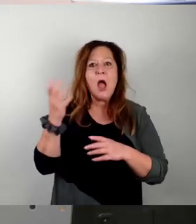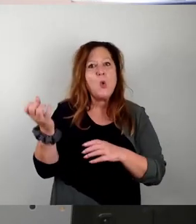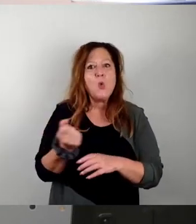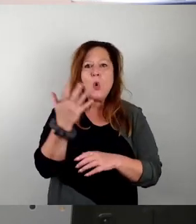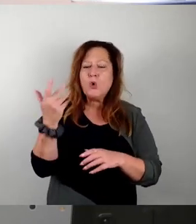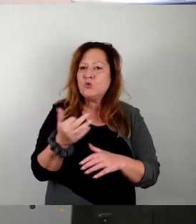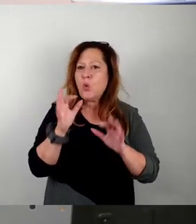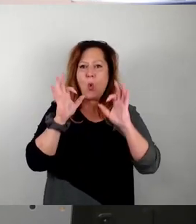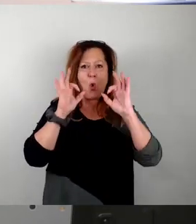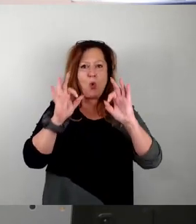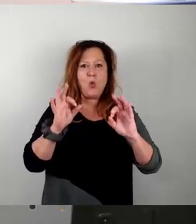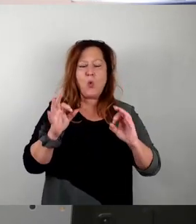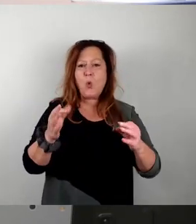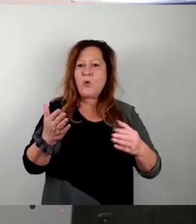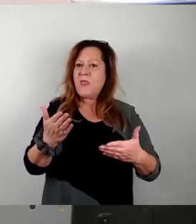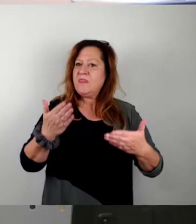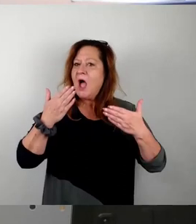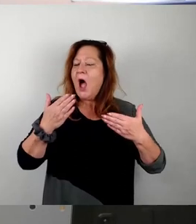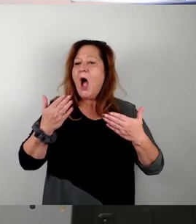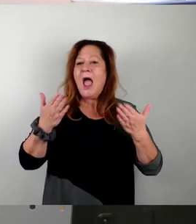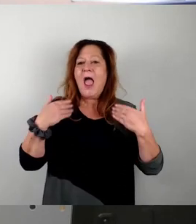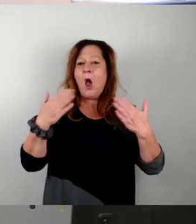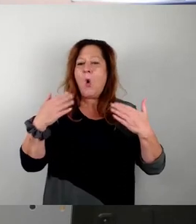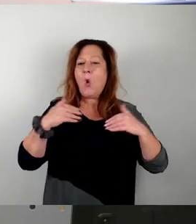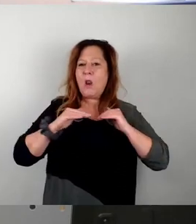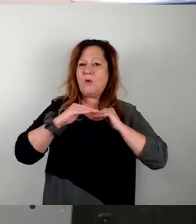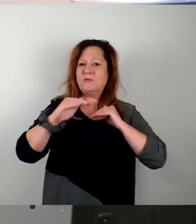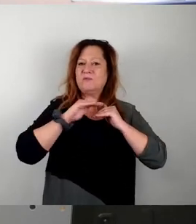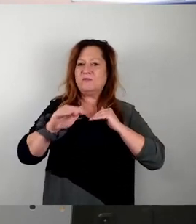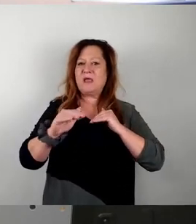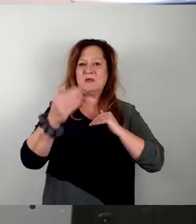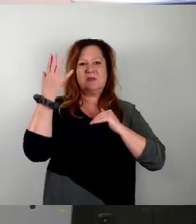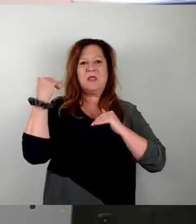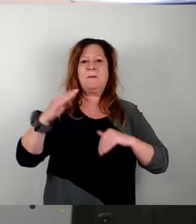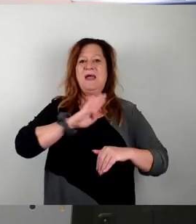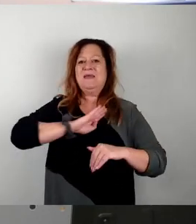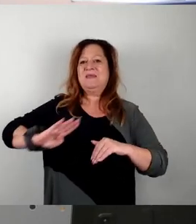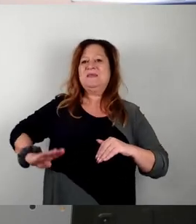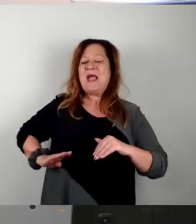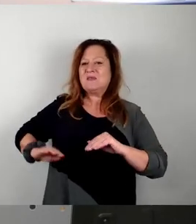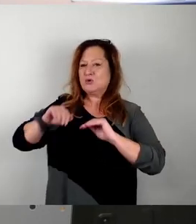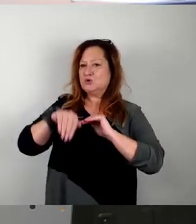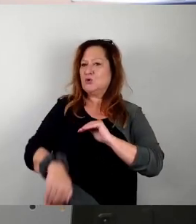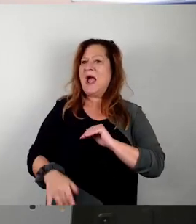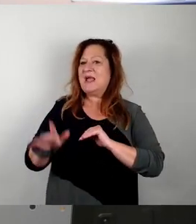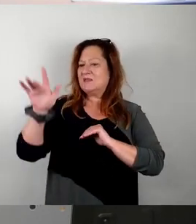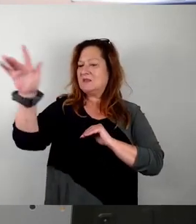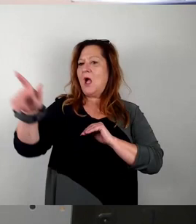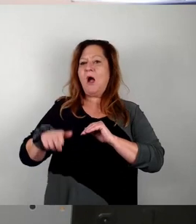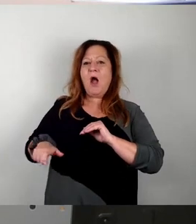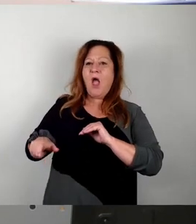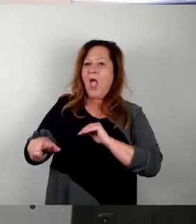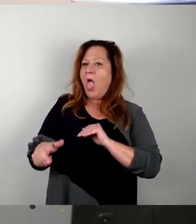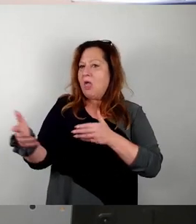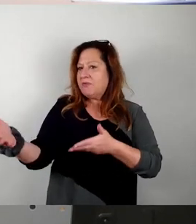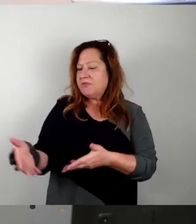da muss man schon staunen. Wir haben hier zwar die Sächsische Schweiz direkt vor der Haustür und das Elbtal, aber Sie gehen dann eben lieber in die Garagenhöfe.